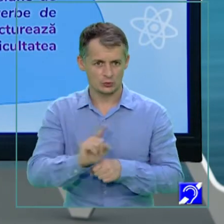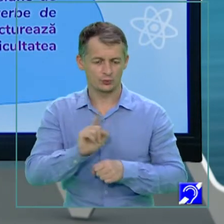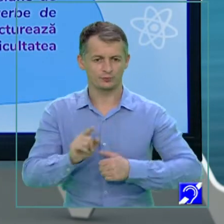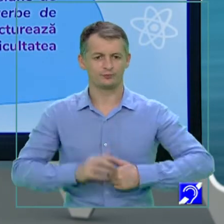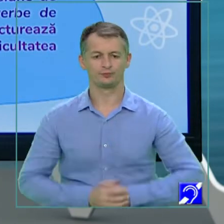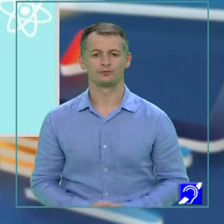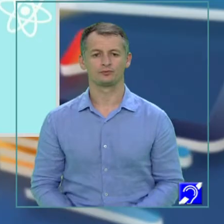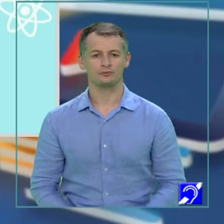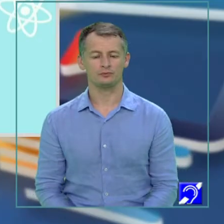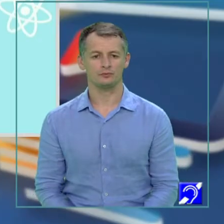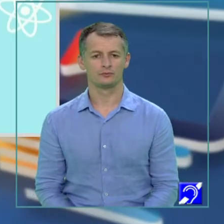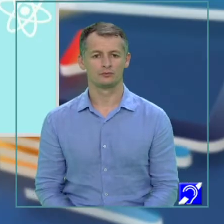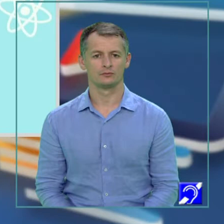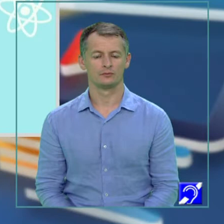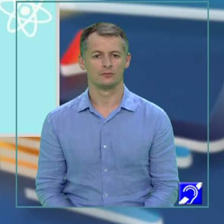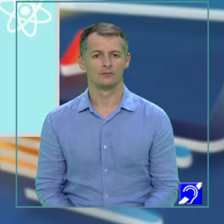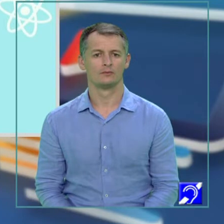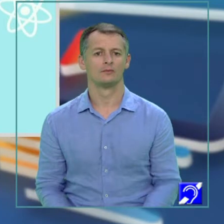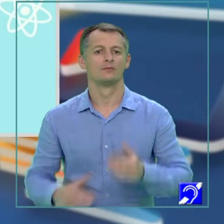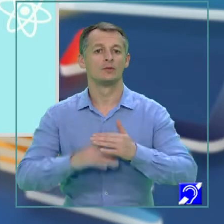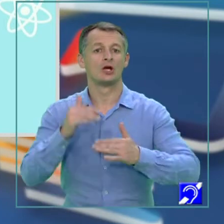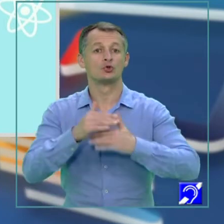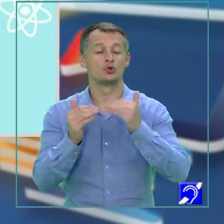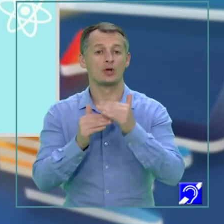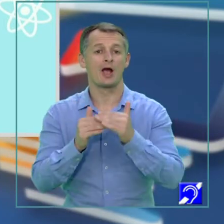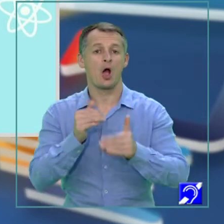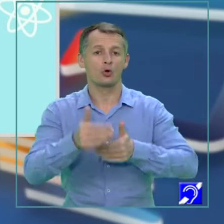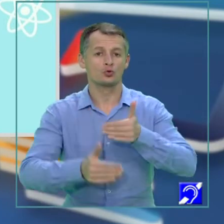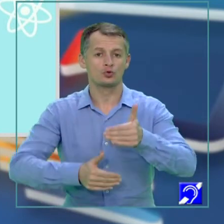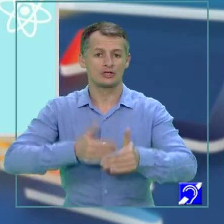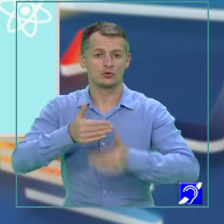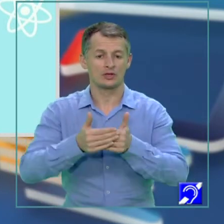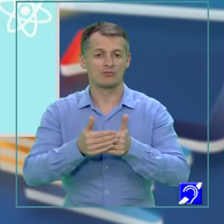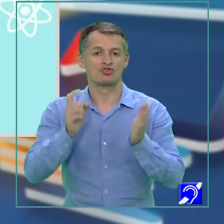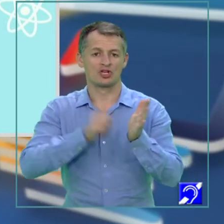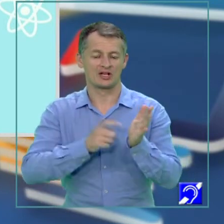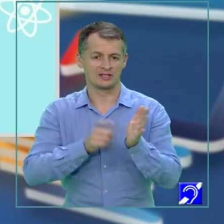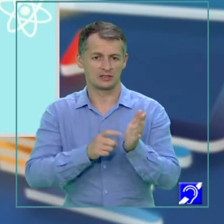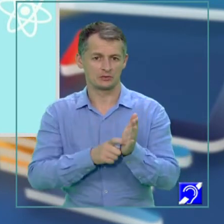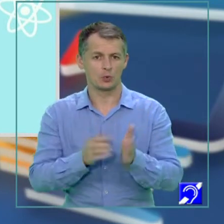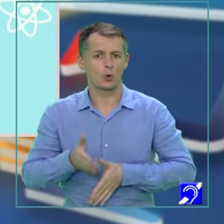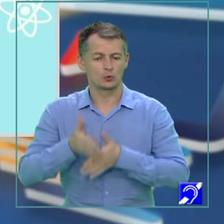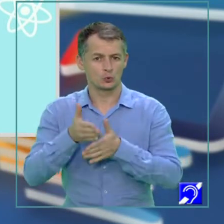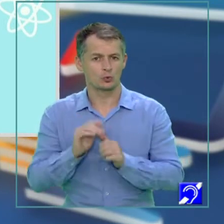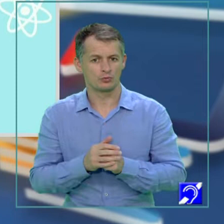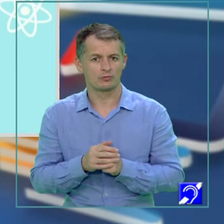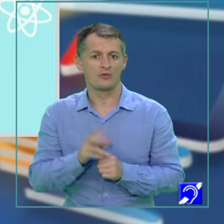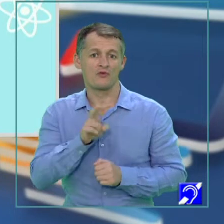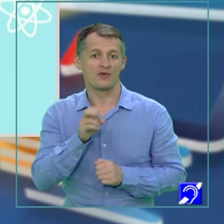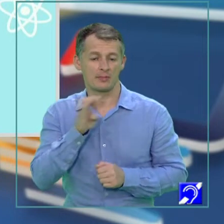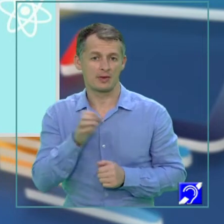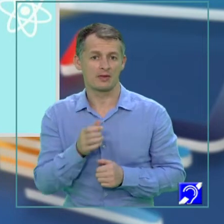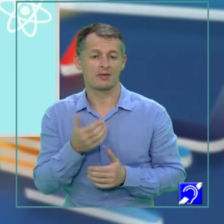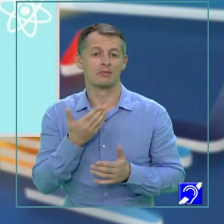de organizare, subiectul este construit ca o succesiune de cerințe, organizată pe baza unor verbe de